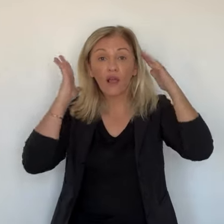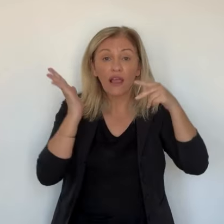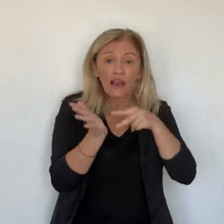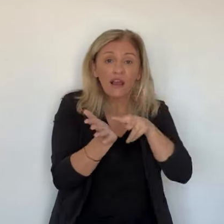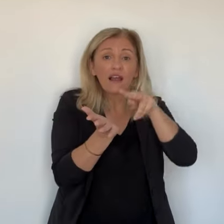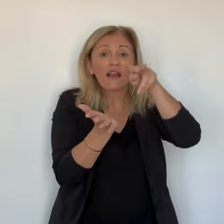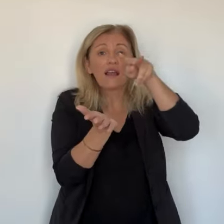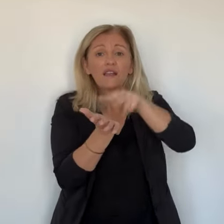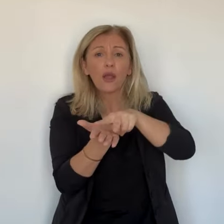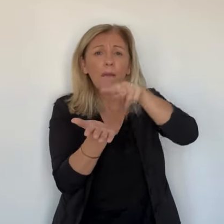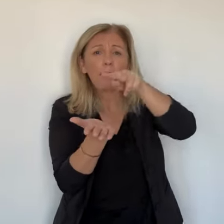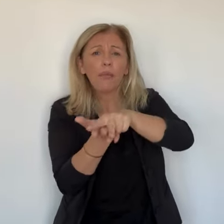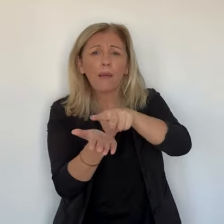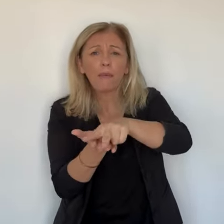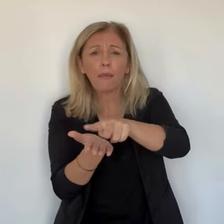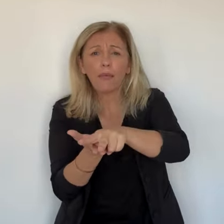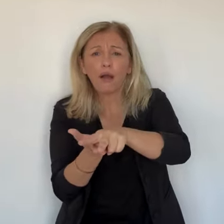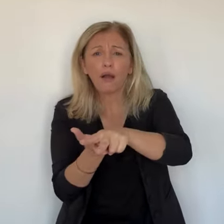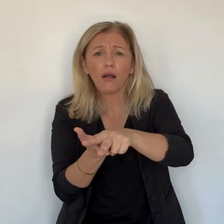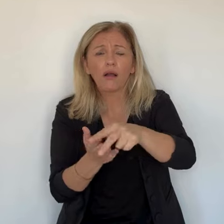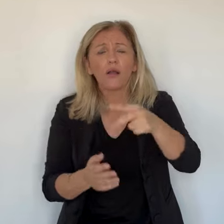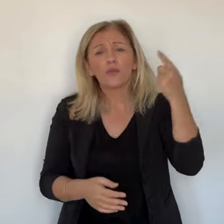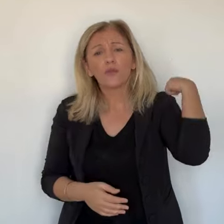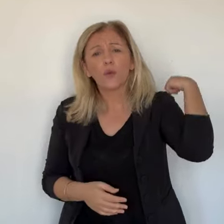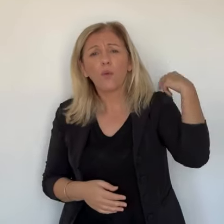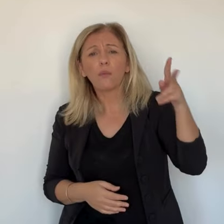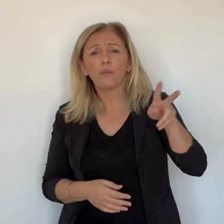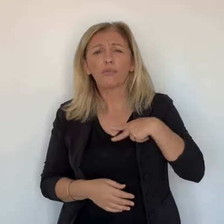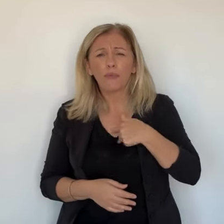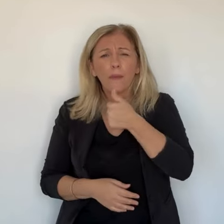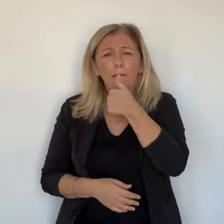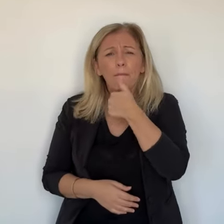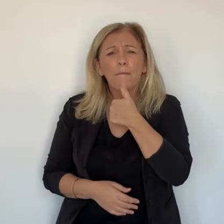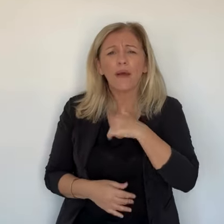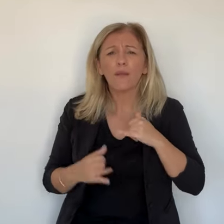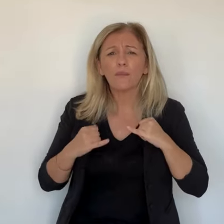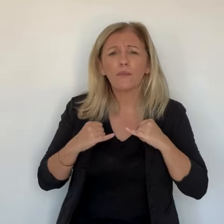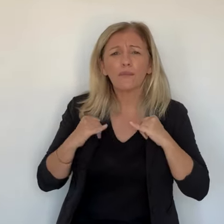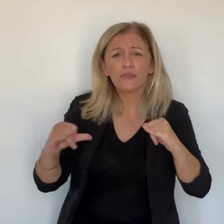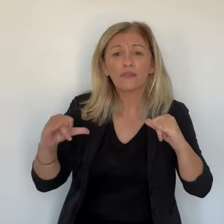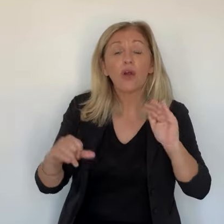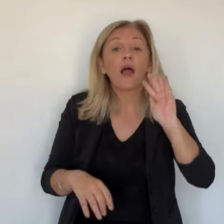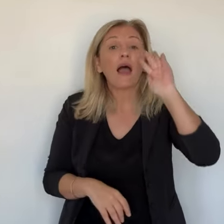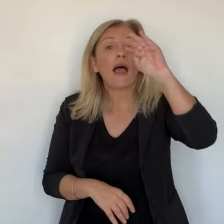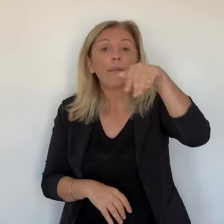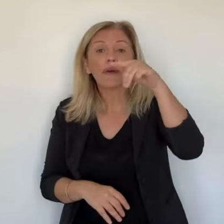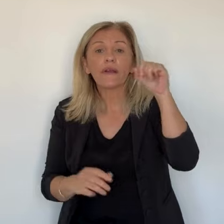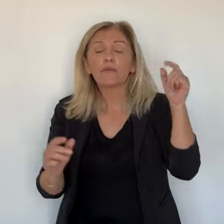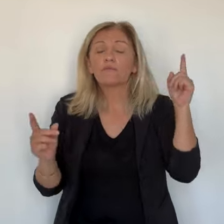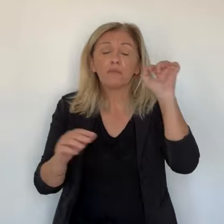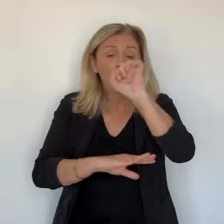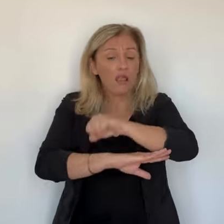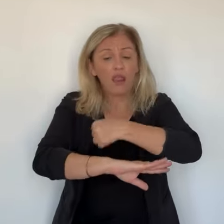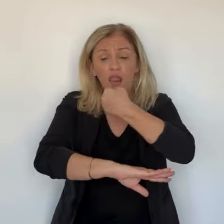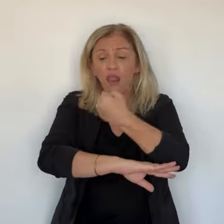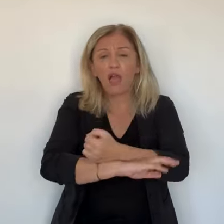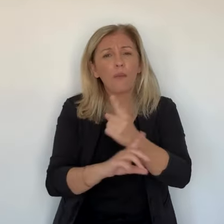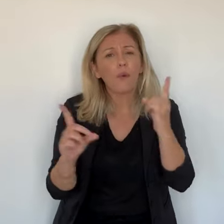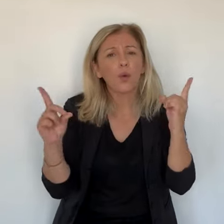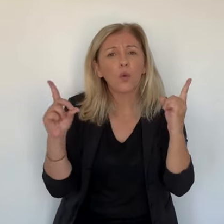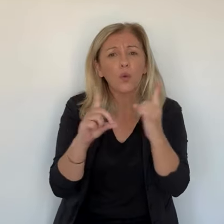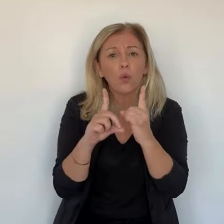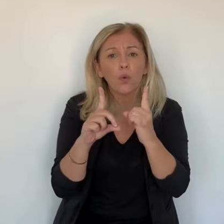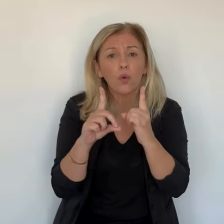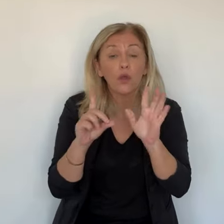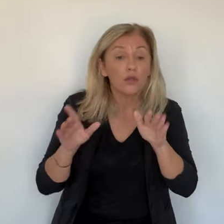J'ai chuté en descendant dans la forêt, j'ai perdu connaissance je pense un petit peu parce que je me suis fait très mal au dos et je n pas récupéré le sentier. Donc je